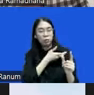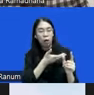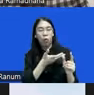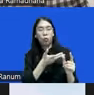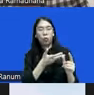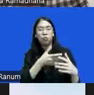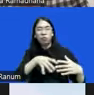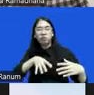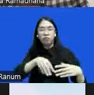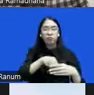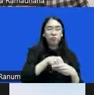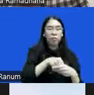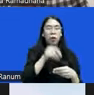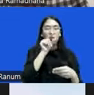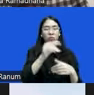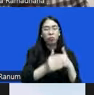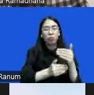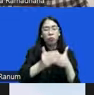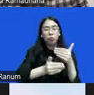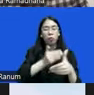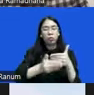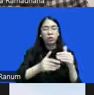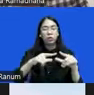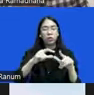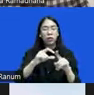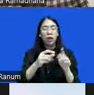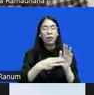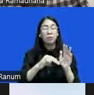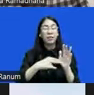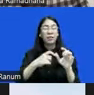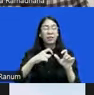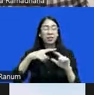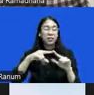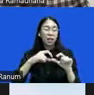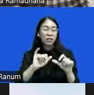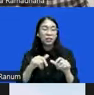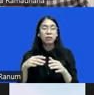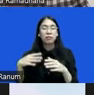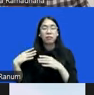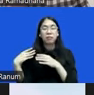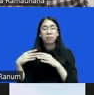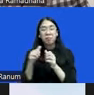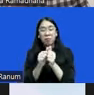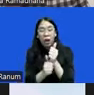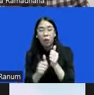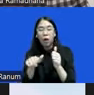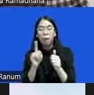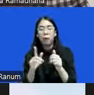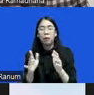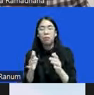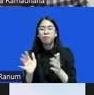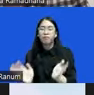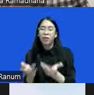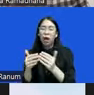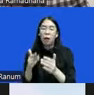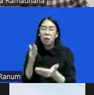campur pada proses administrasi kepegawaian. Karena terkait dengan pengangkatan pemberhentian itu